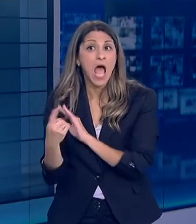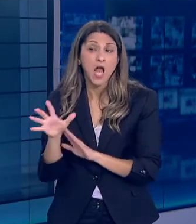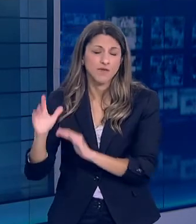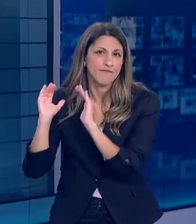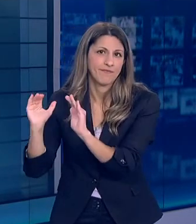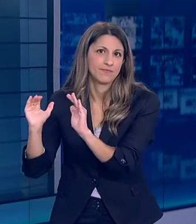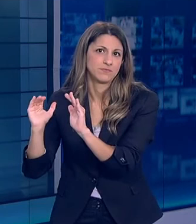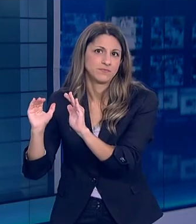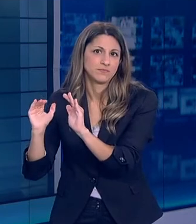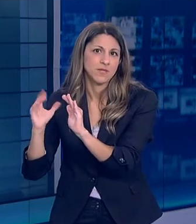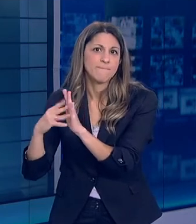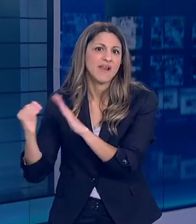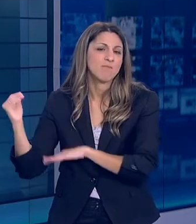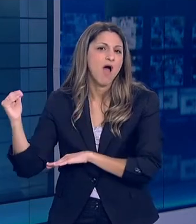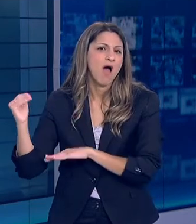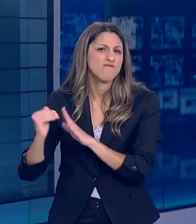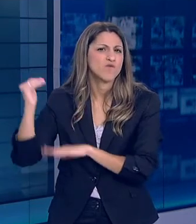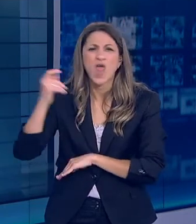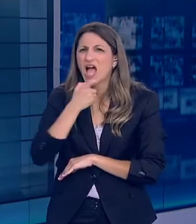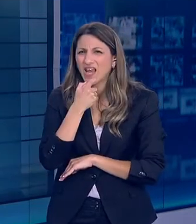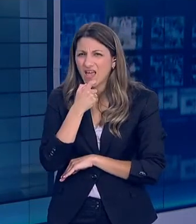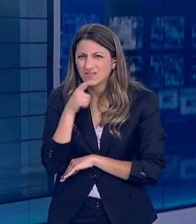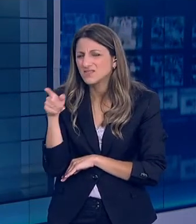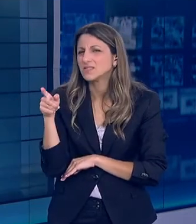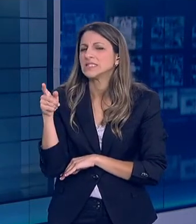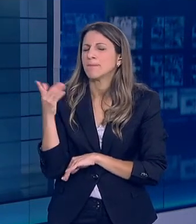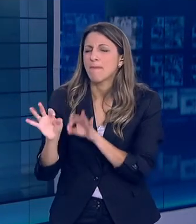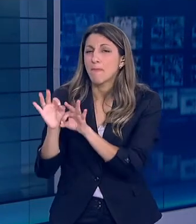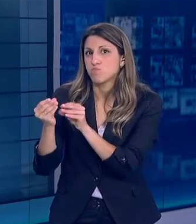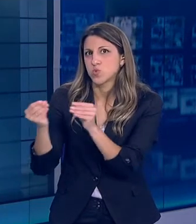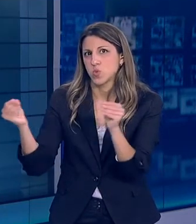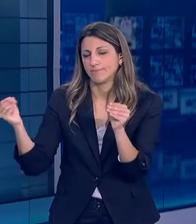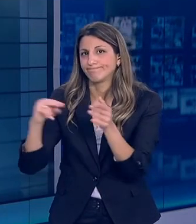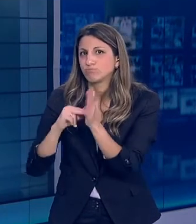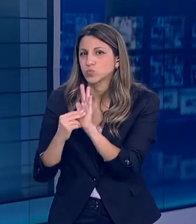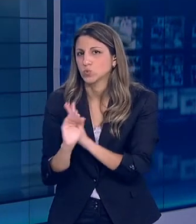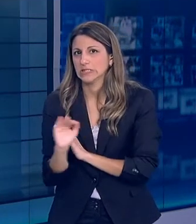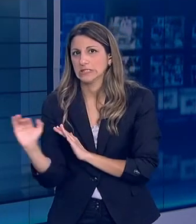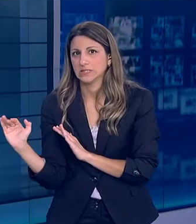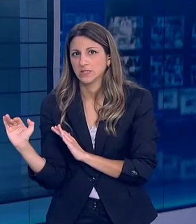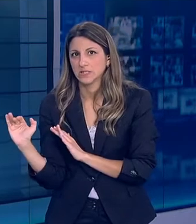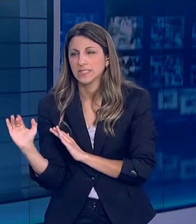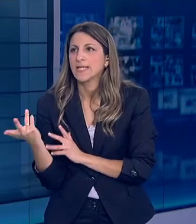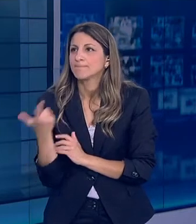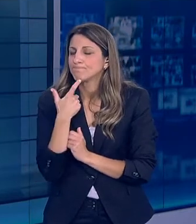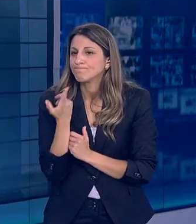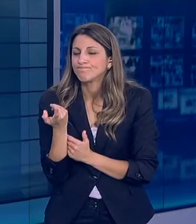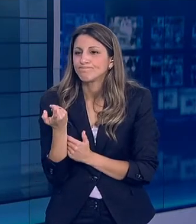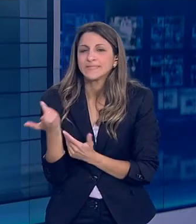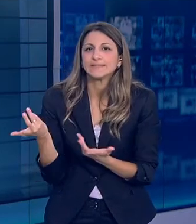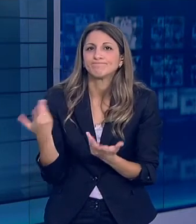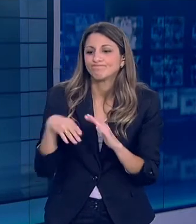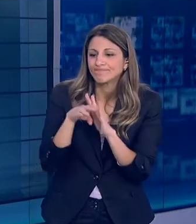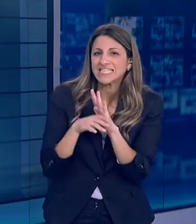κρούσματα Όπως κάποιες περιοχές της Βόρειας Αγγλίας, το Βόρειο Ηνωμένο Βασίλειο Άρα θέλει προσοχή Το πώς χαρακτηρίζει μια περιοχή Και ποια